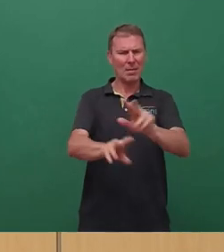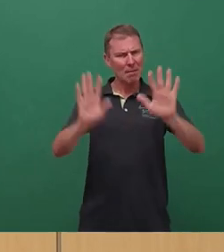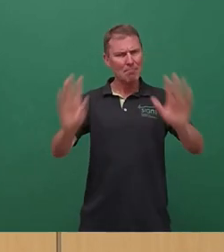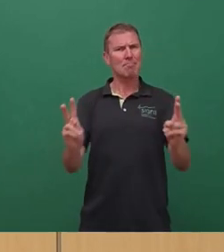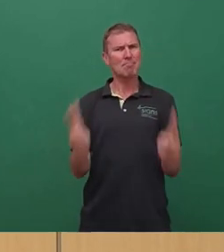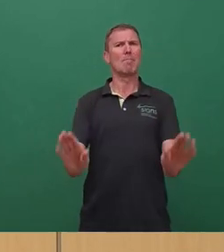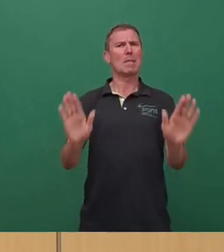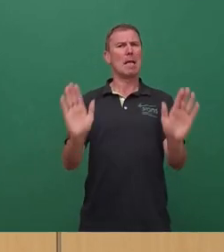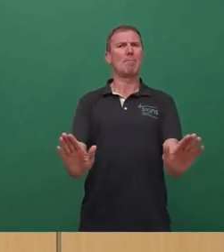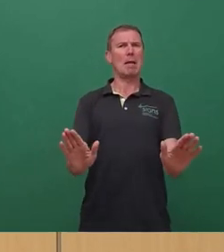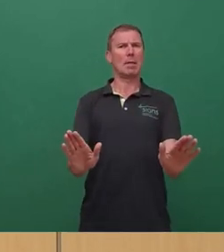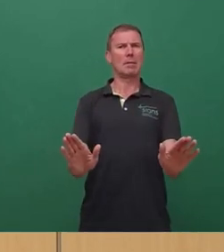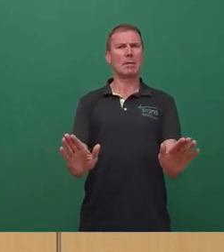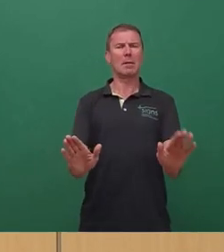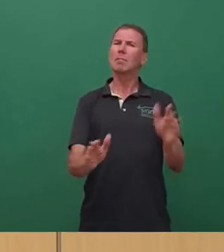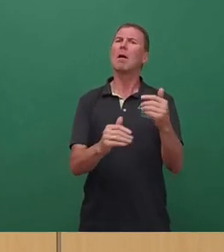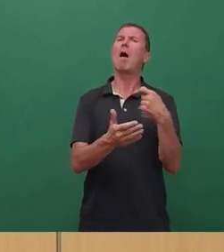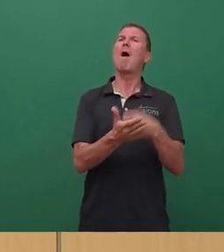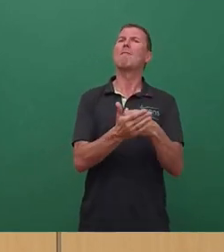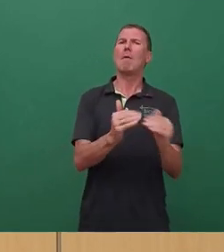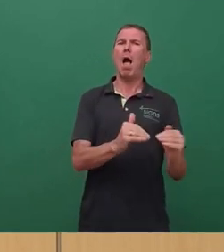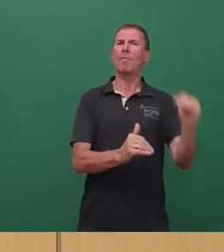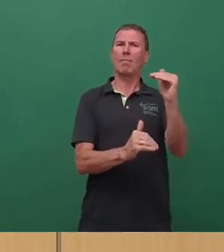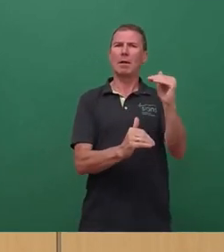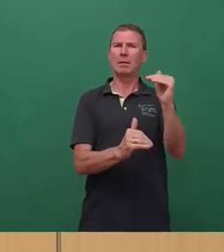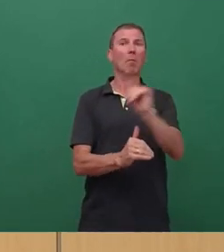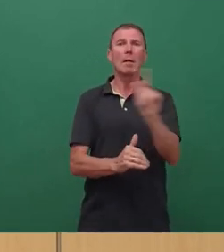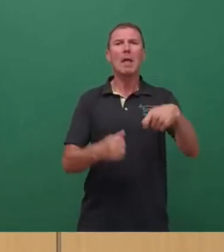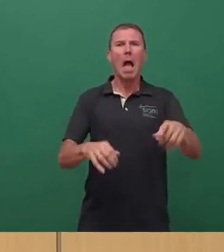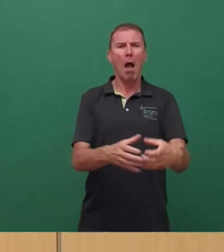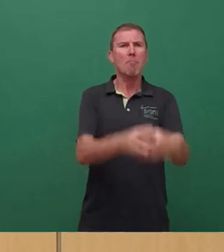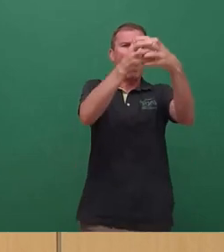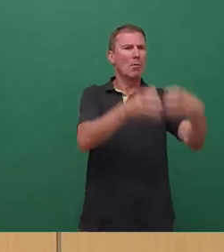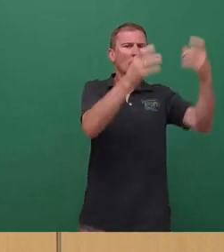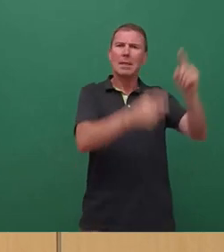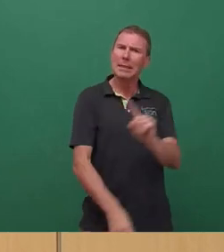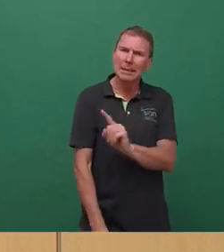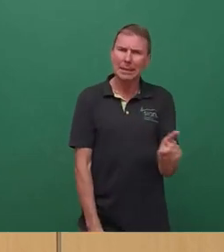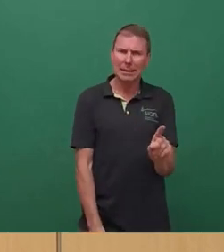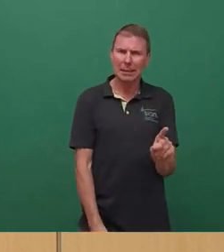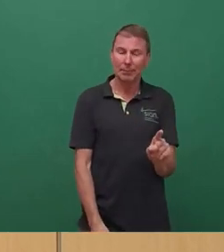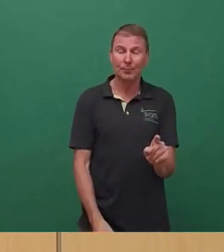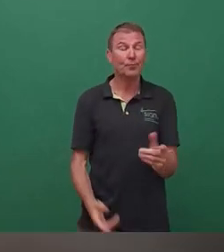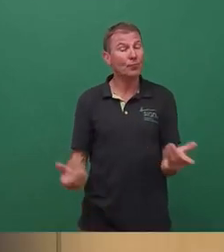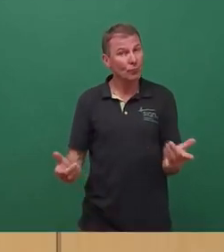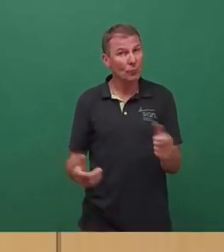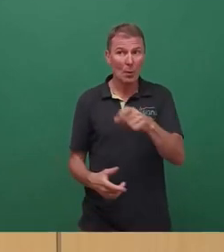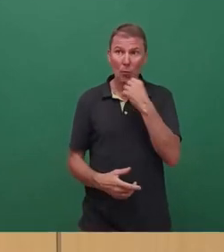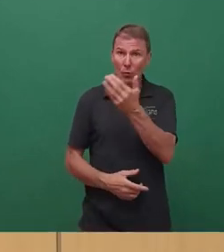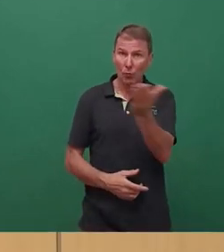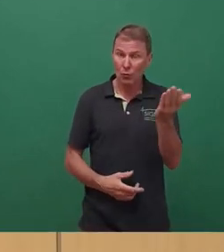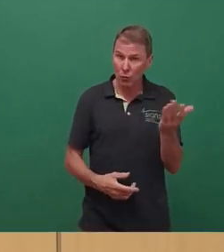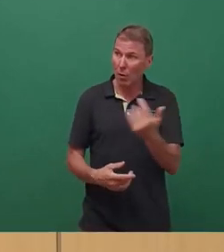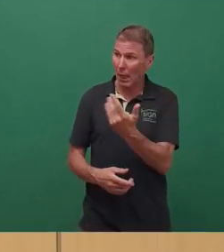und dass sie wieder aufgewertet werden sollen, aber dass er eben nicht bebaut werden soll. Und auch das ist schon von manchem hier heute gesagt